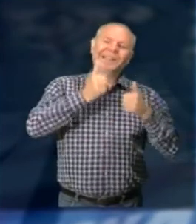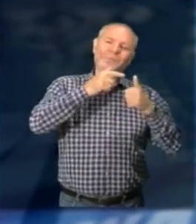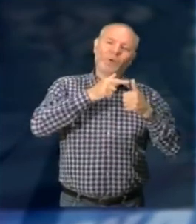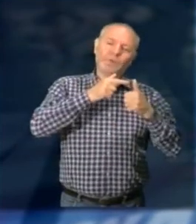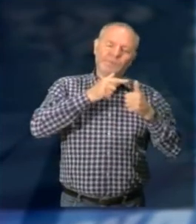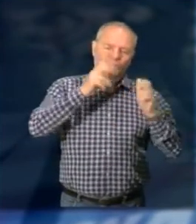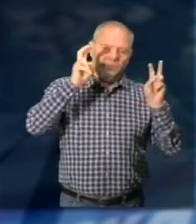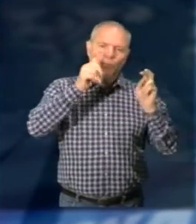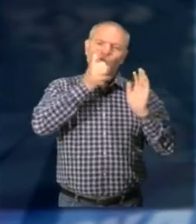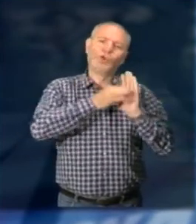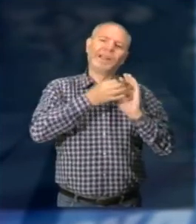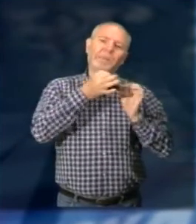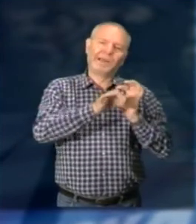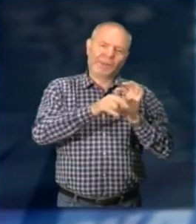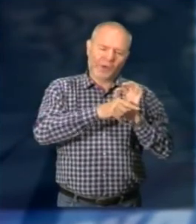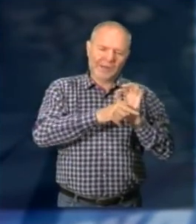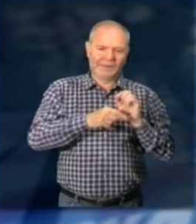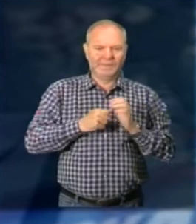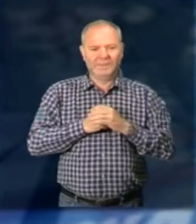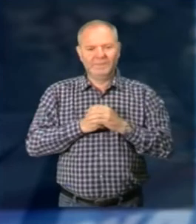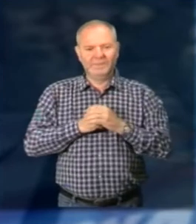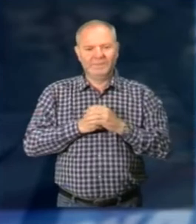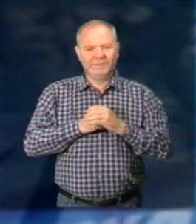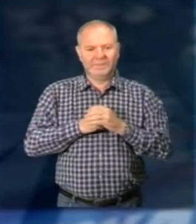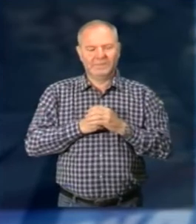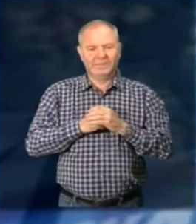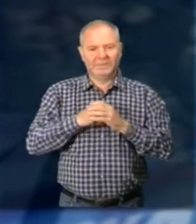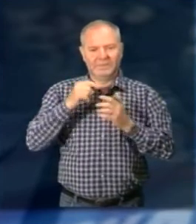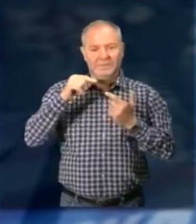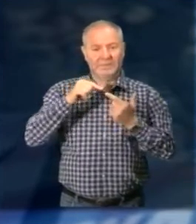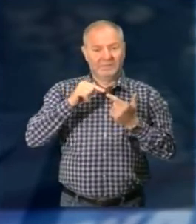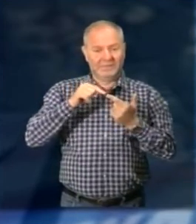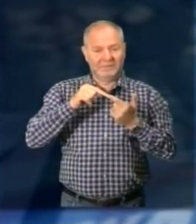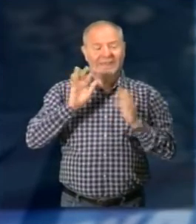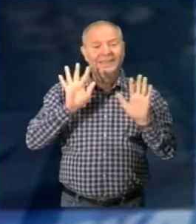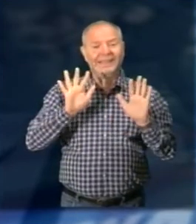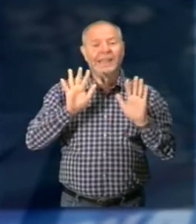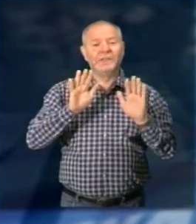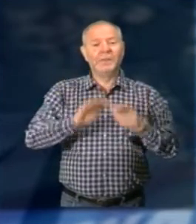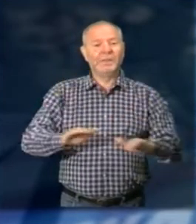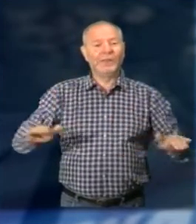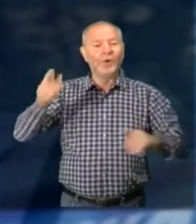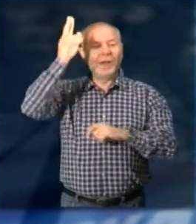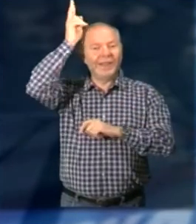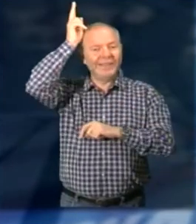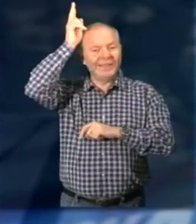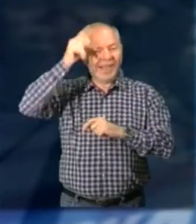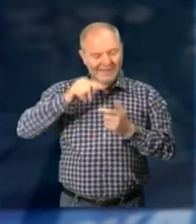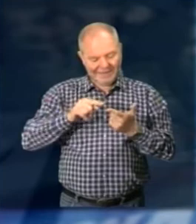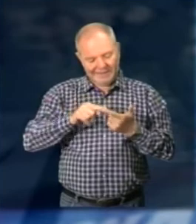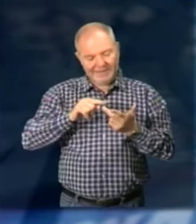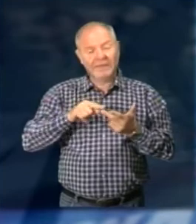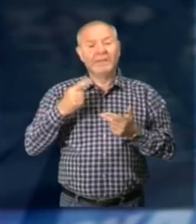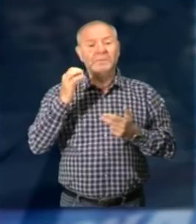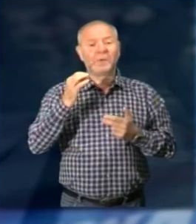particolare Con Giulio Scarpati e Valeria Solarino Il capolavoro di Agata Cristi, 10 piccoli indiani con il finale originale E